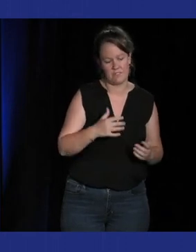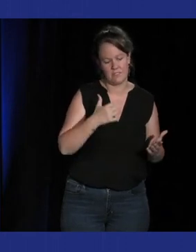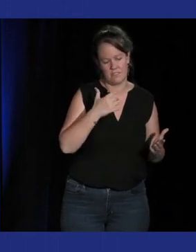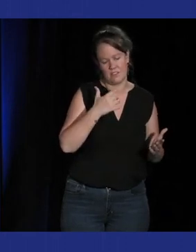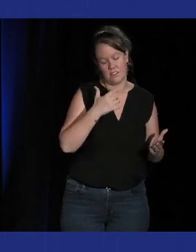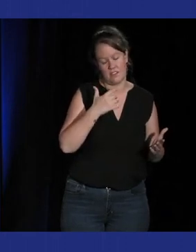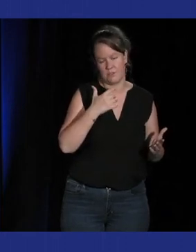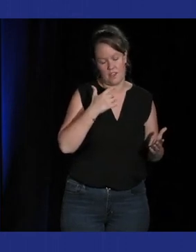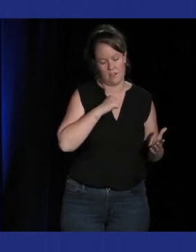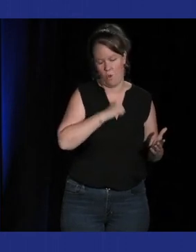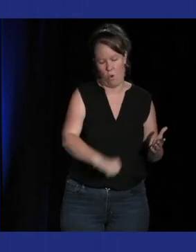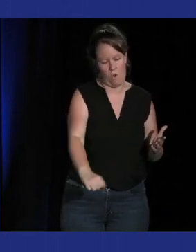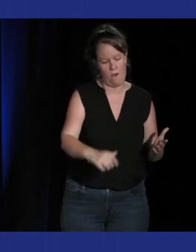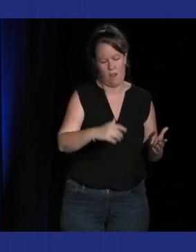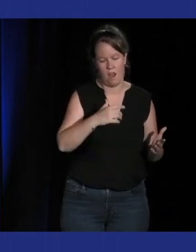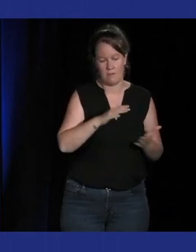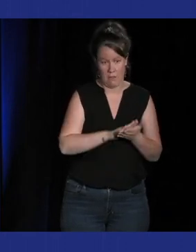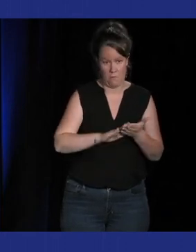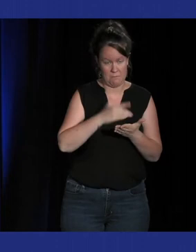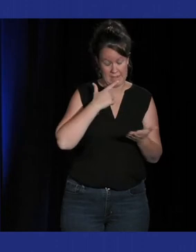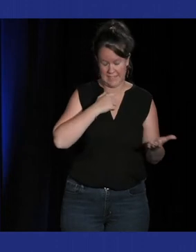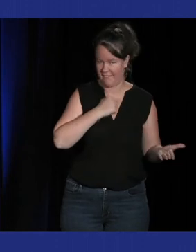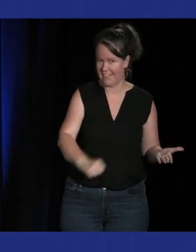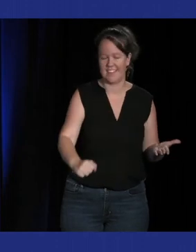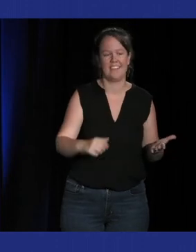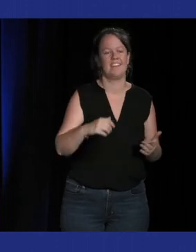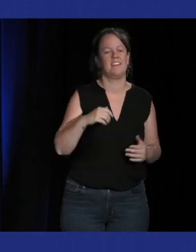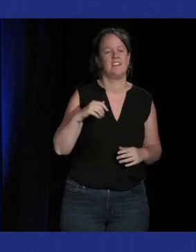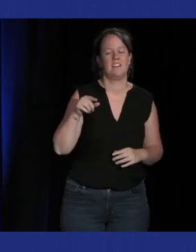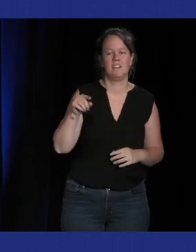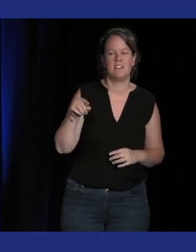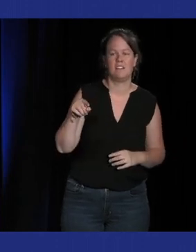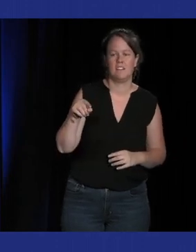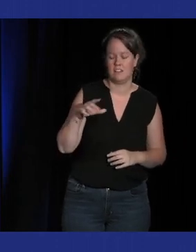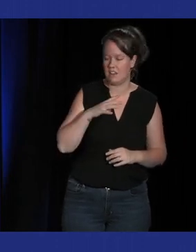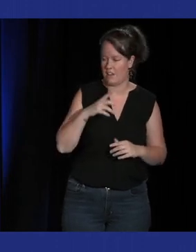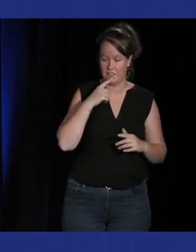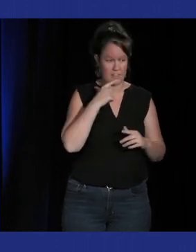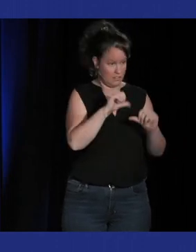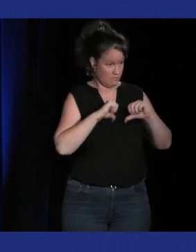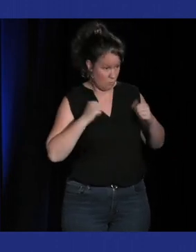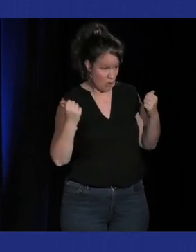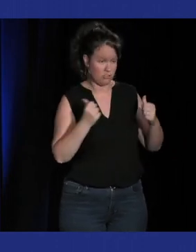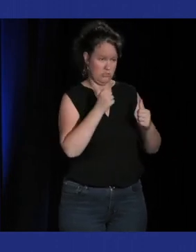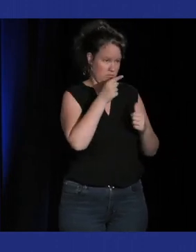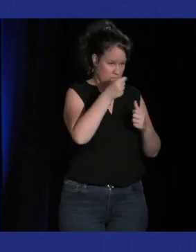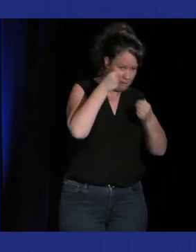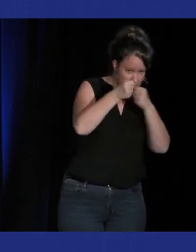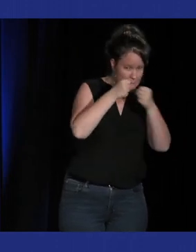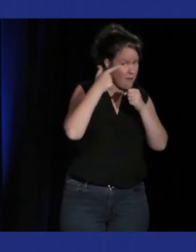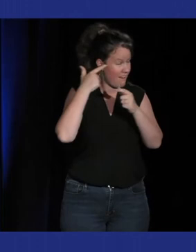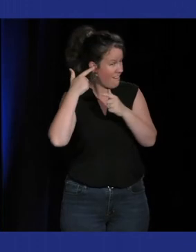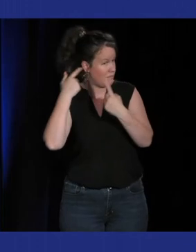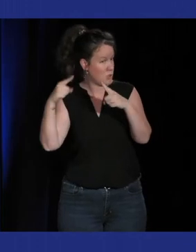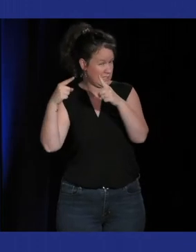juste un petit peu avant The Waker où le fait que chaque coup soit musicalisé et en rapport avec la musique en background il y a quelque chose il y une dimension